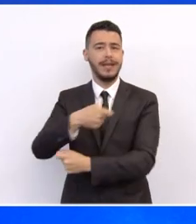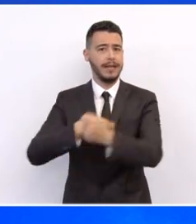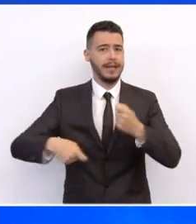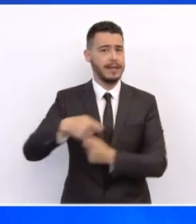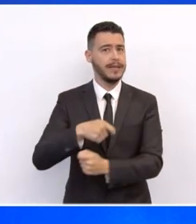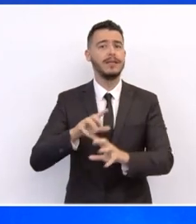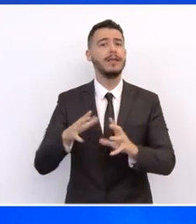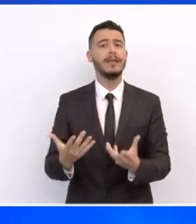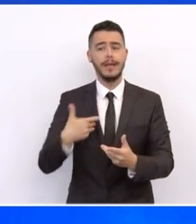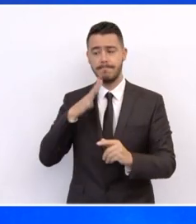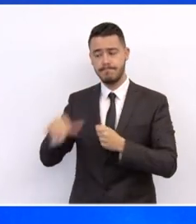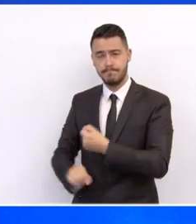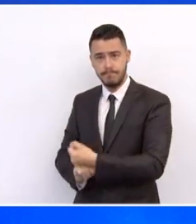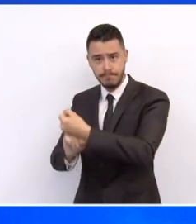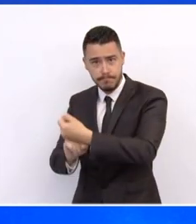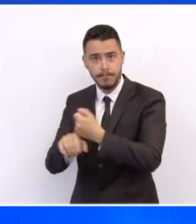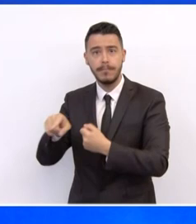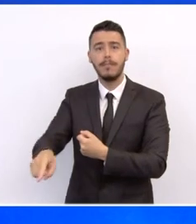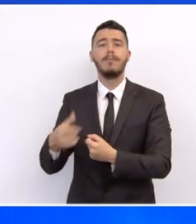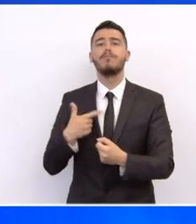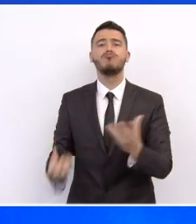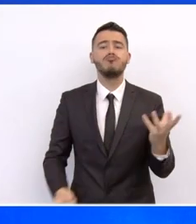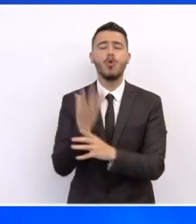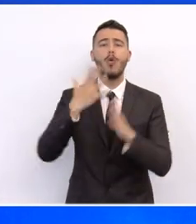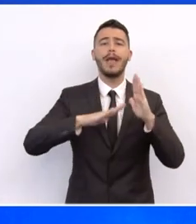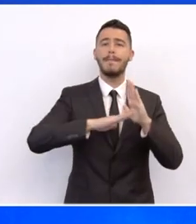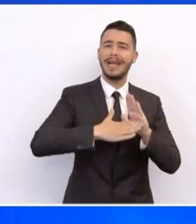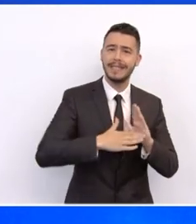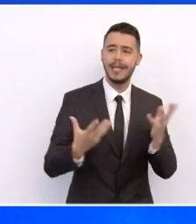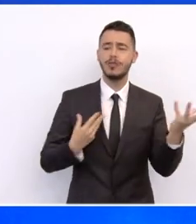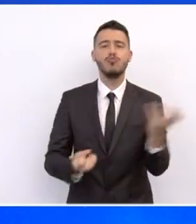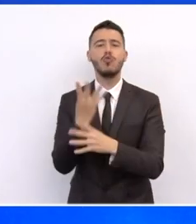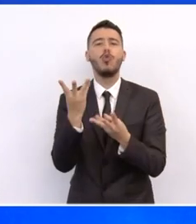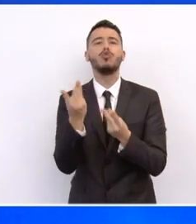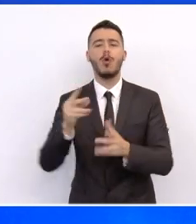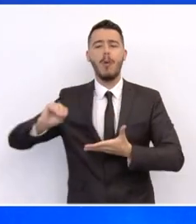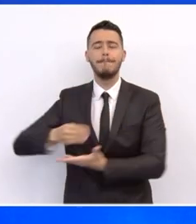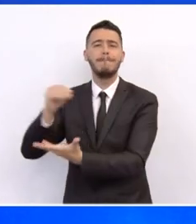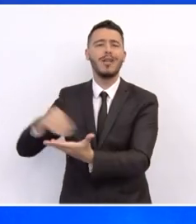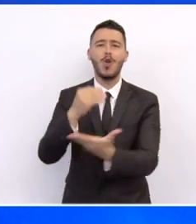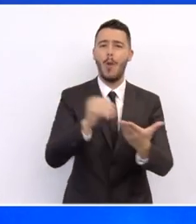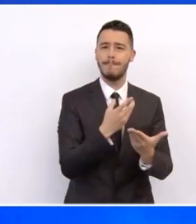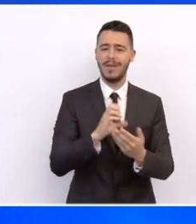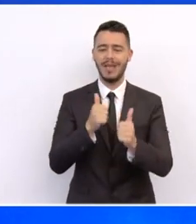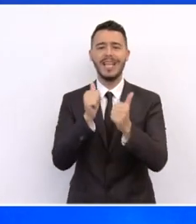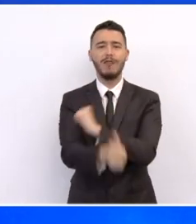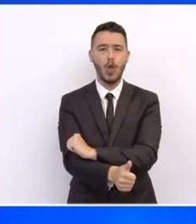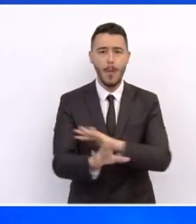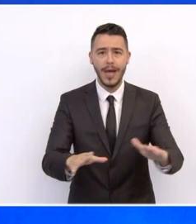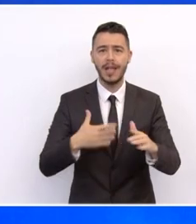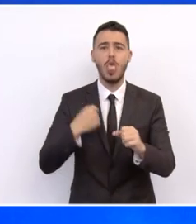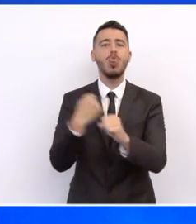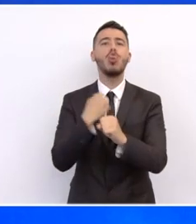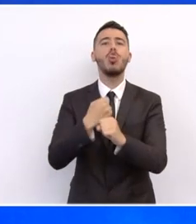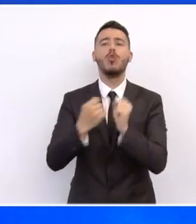εξοπλισμού και υπηρεσιών όπως οι νέες τεχνολογίες ηλεκτρονικών πληρωμών, το ηλεκτρονικό τιμολόγιο, η εργασία από απόσταση στο